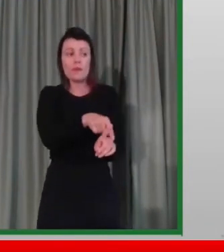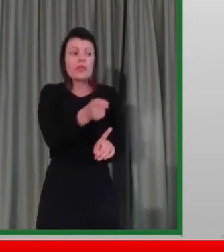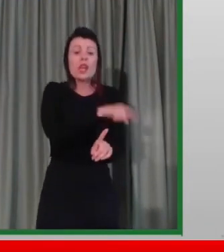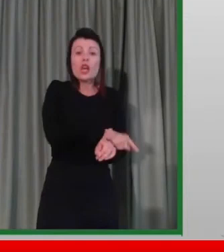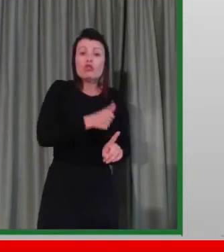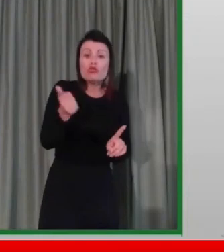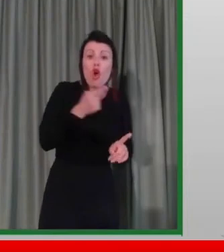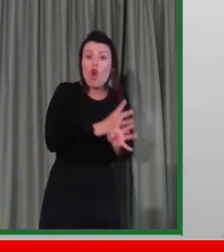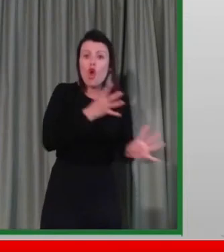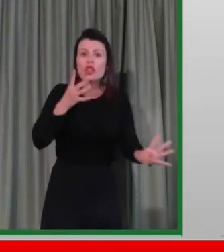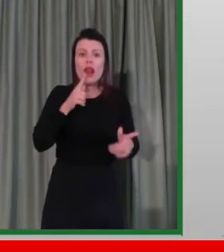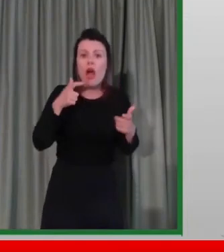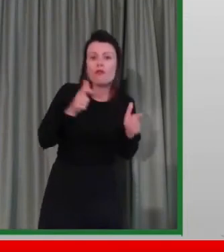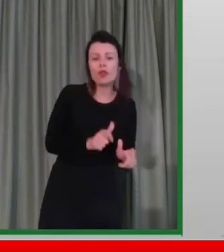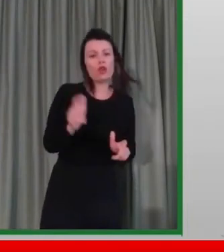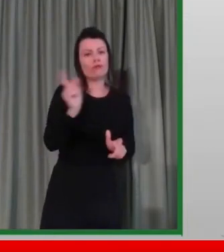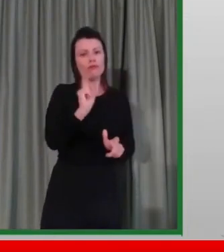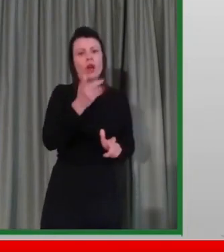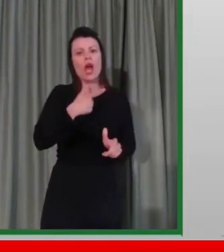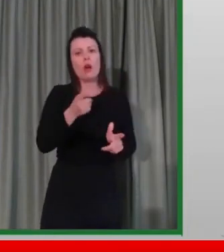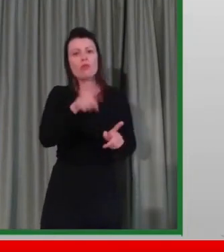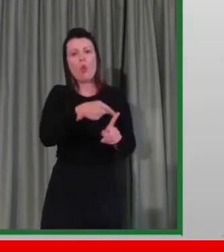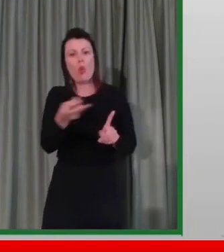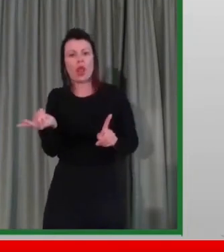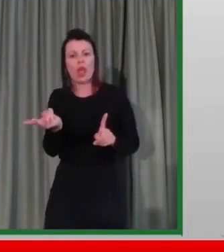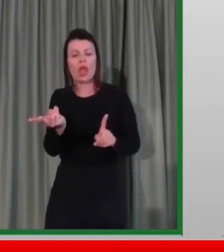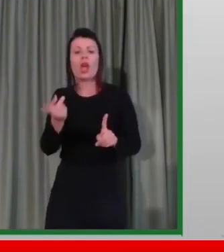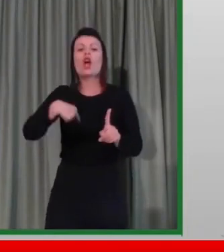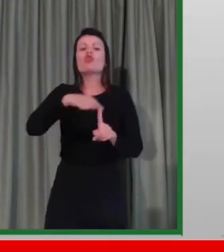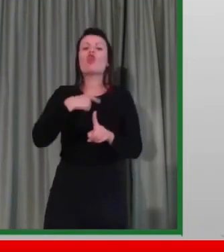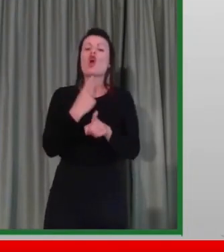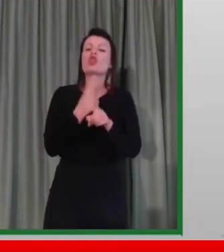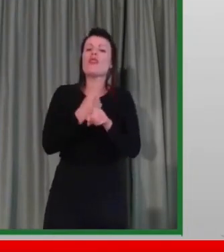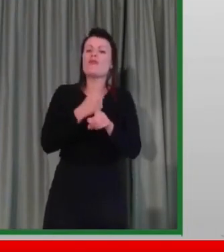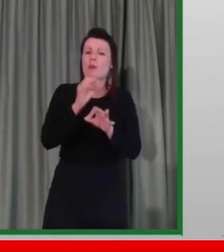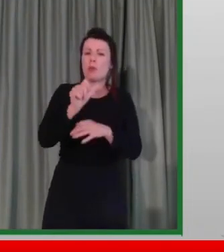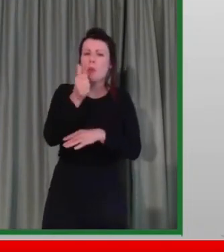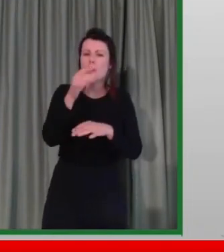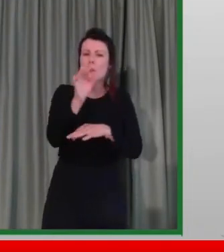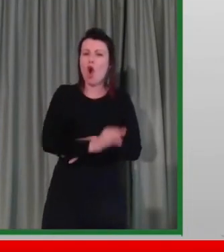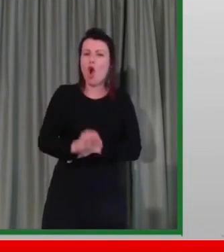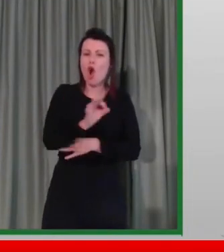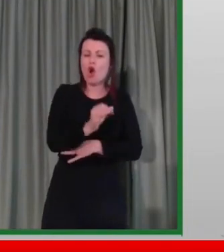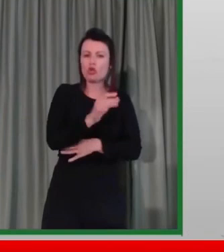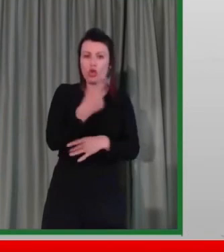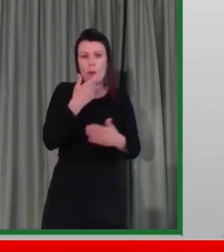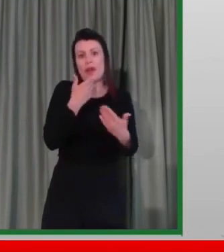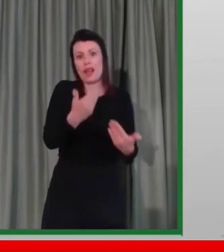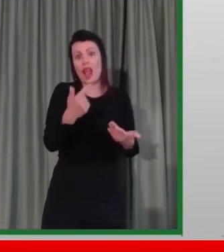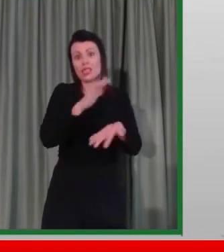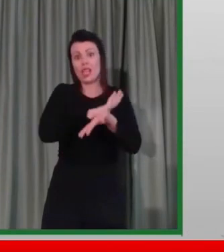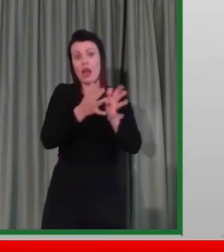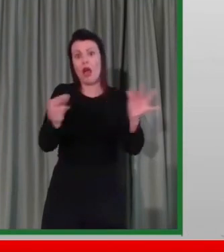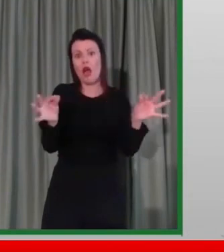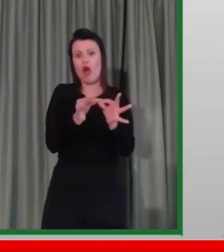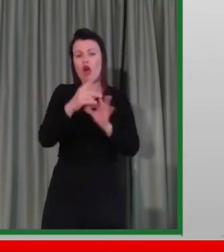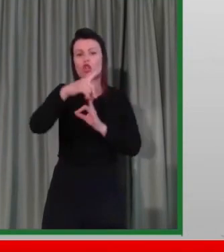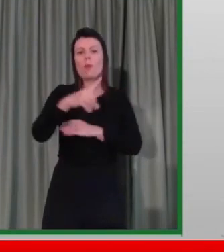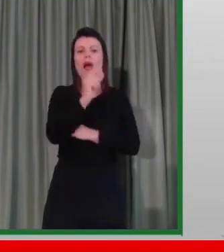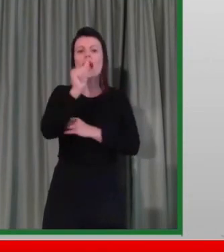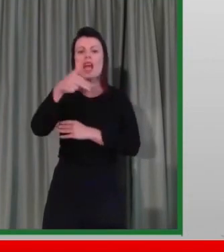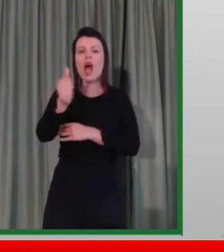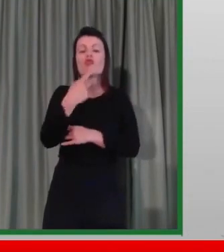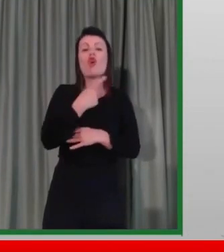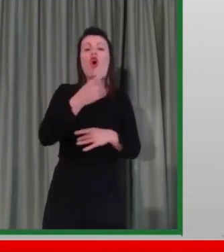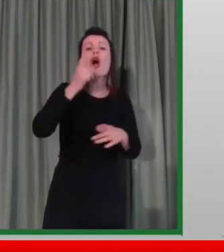primo di ottobre avremmo dovuto, secondo l'accordo di Baccino Padano, prevedere il blocco dei diesel Euro 4, stiamo riflettendo